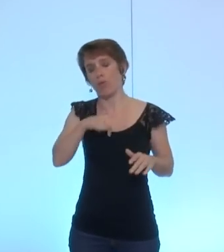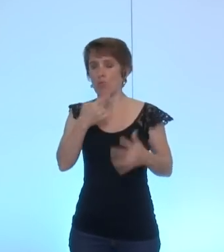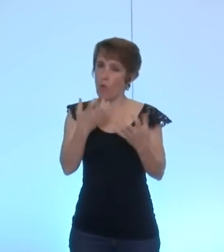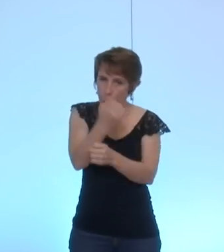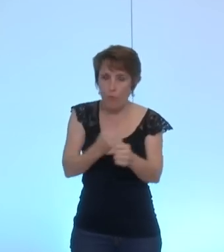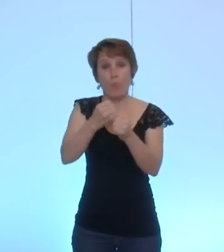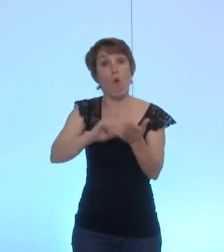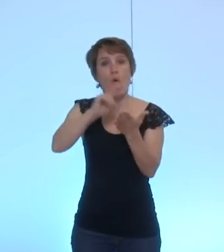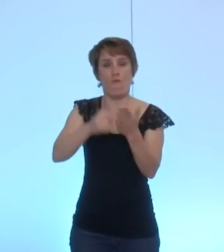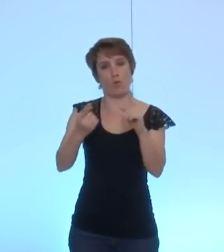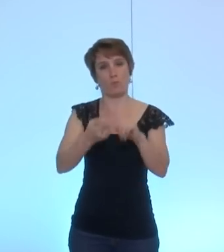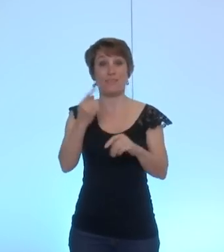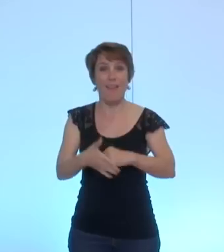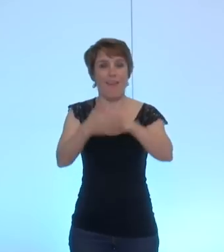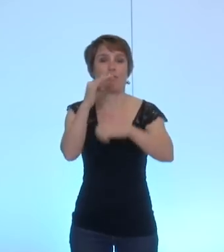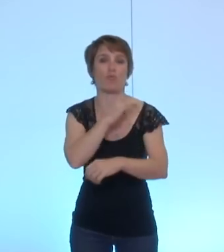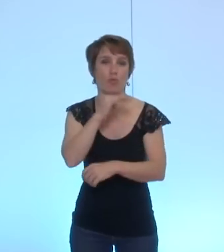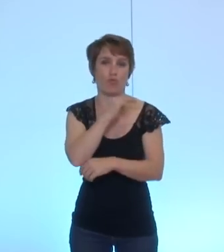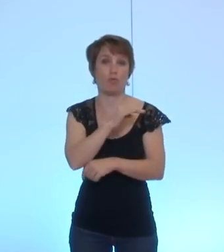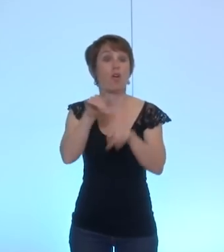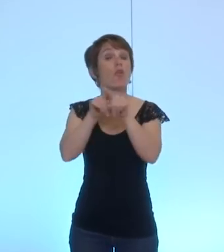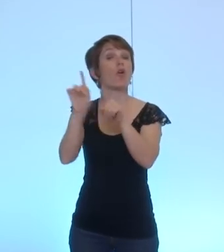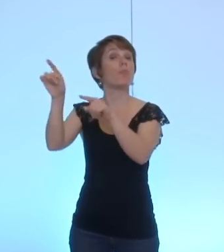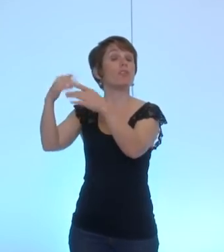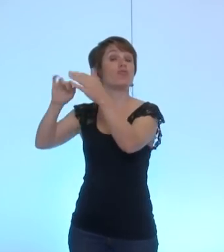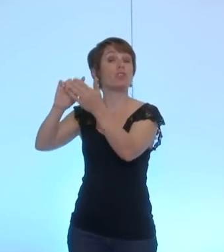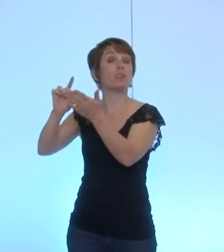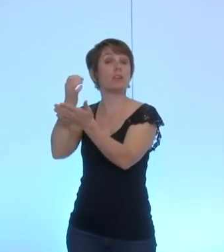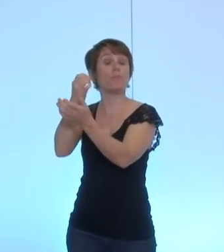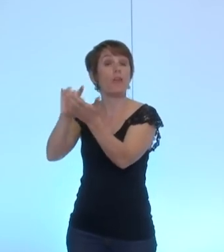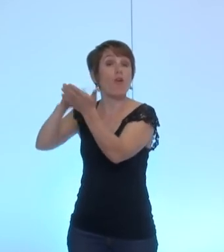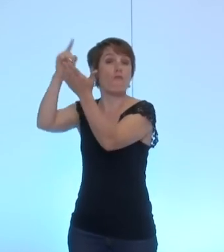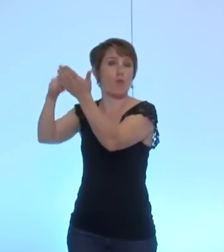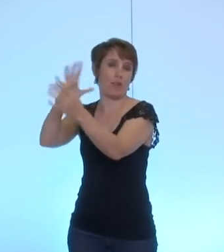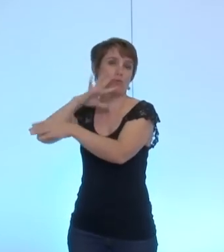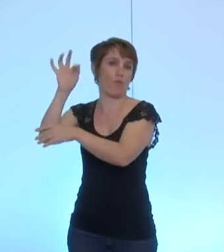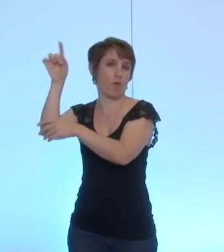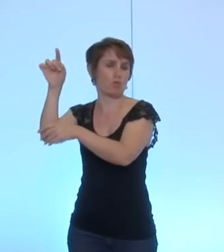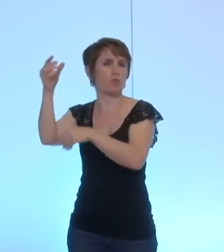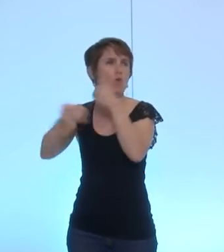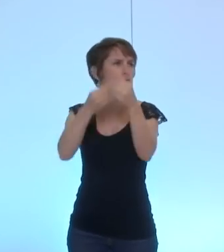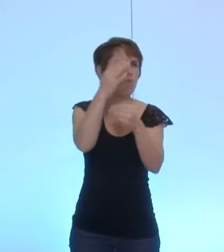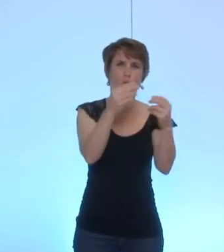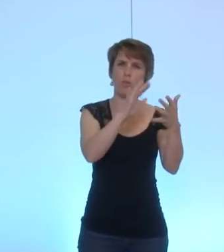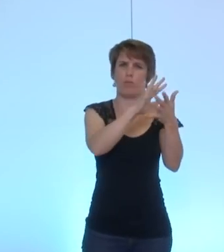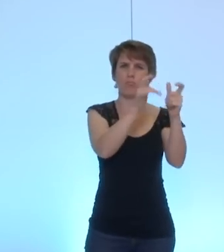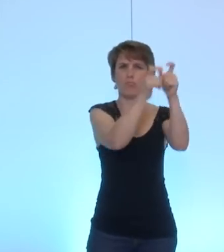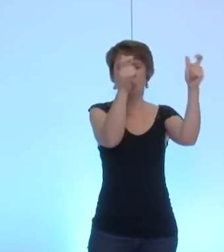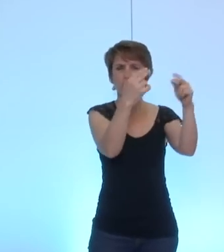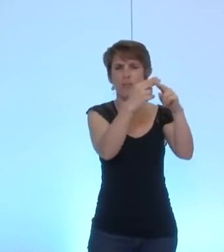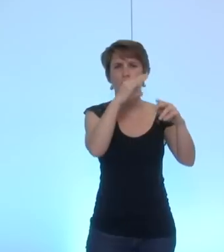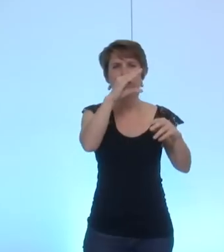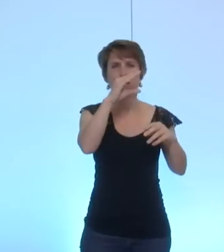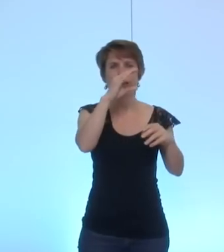à l'instar de ceux instaurés par la Fondation de France ou plus récemment par Cités-Unis qui réunit effectivement l'ensemble des